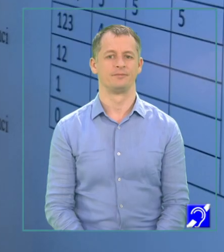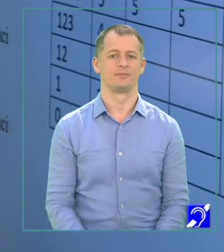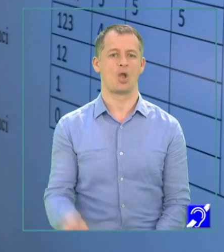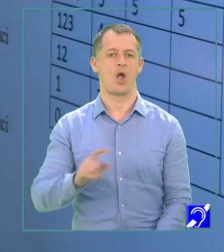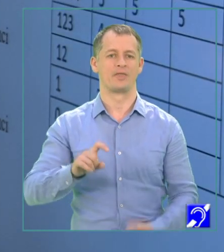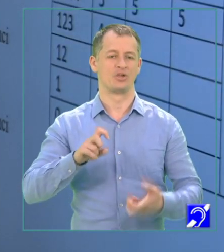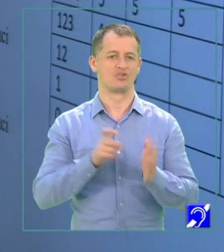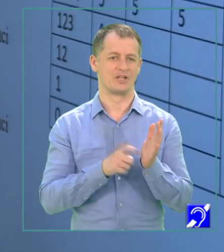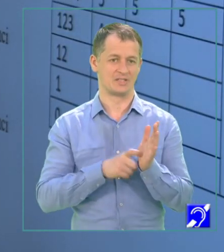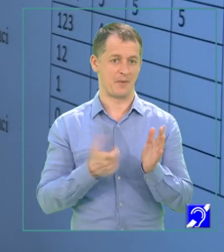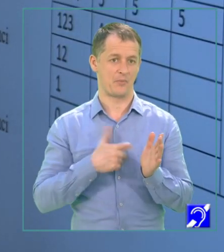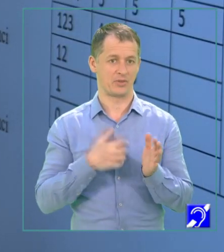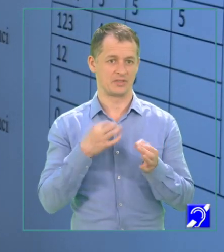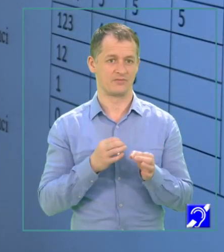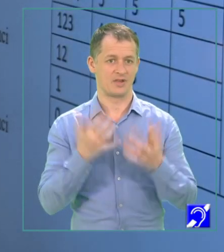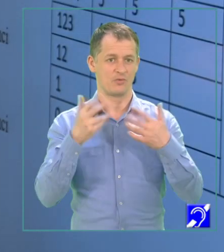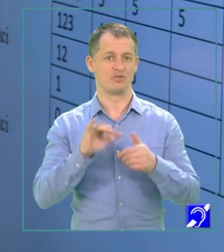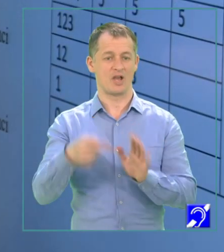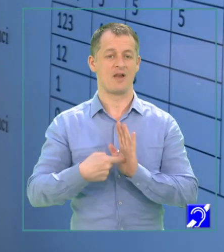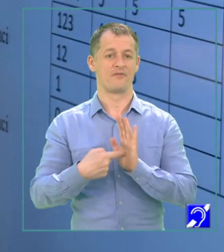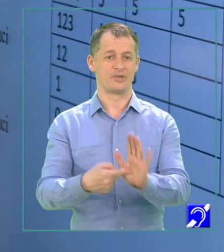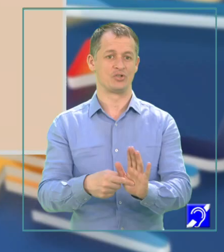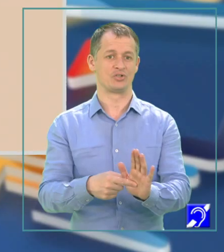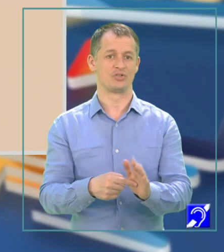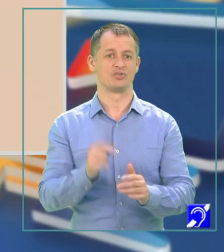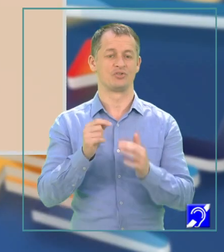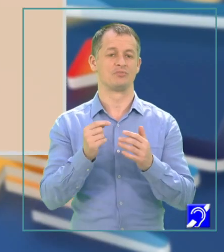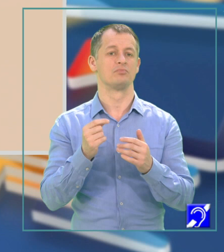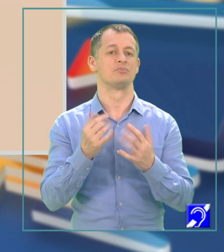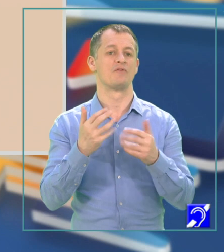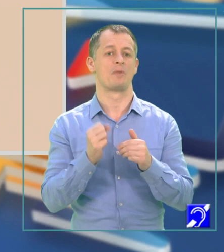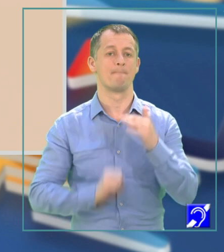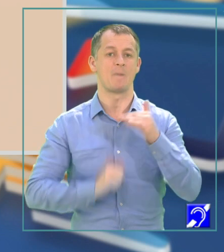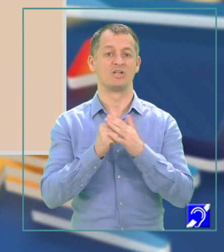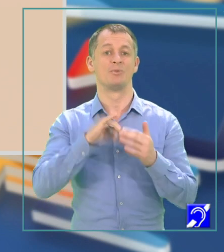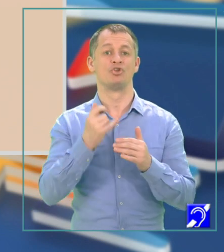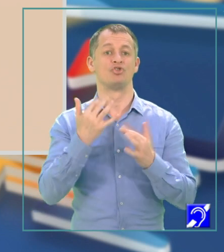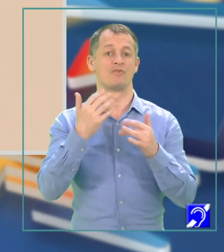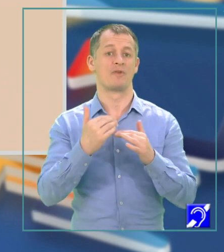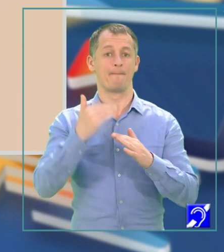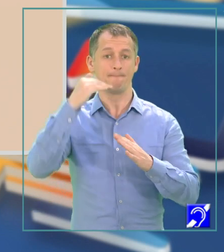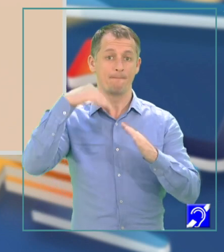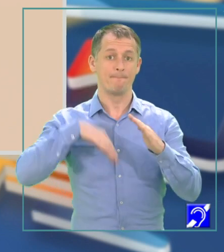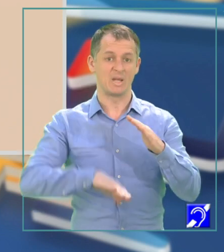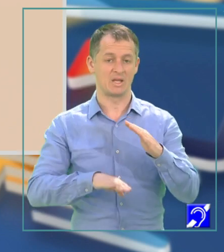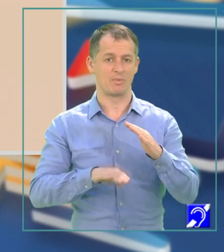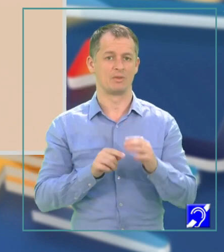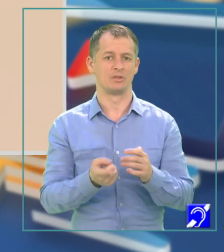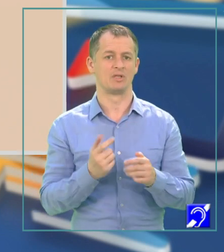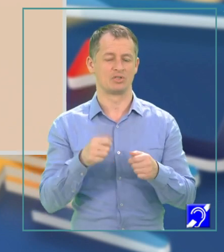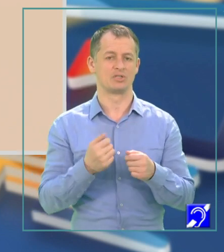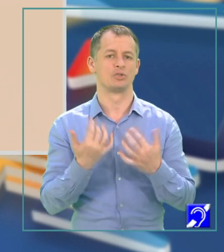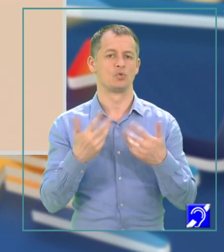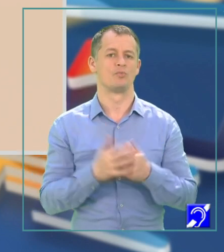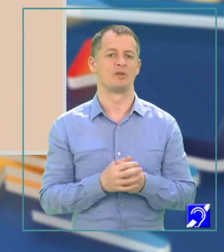altă cerință poate fi calcularea și afișarea cifrei maxime și cifrei minime dintr-un număr. Toate aceste cerințe sunt cerințe